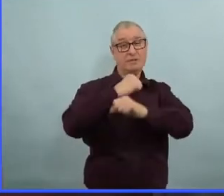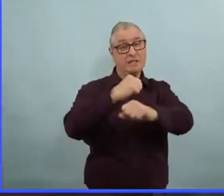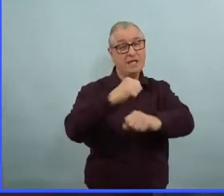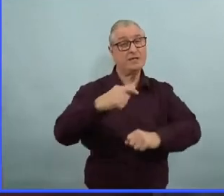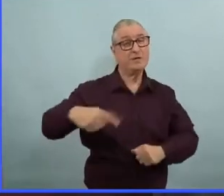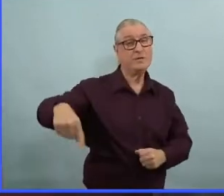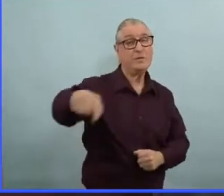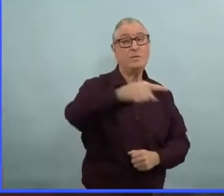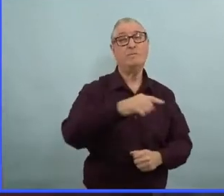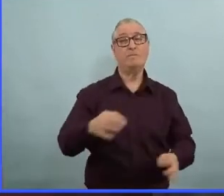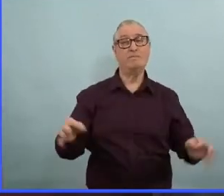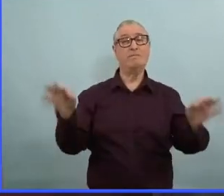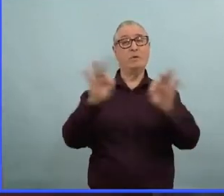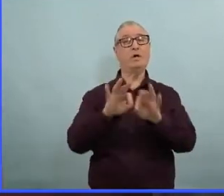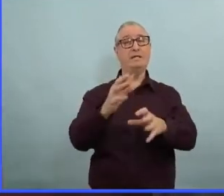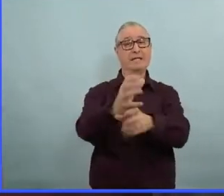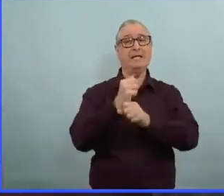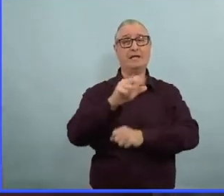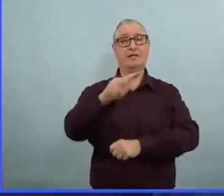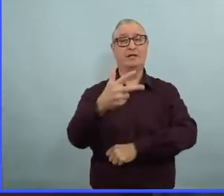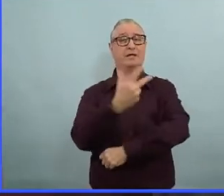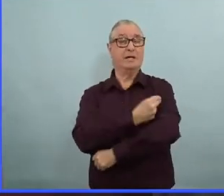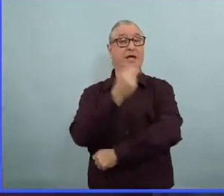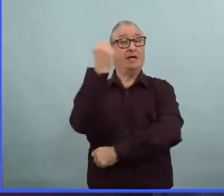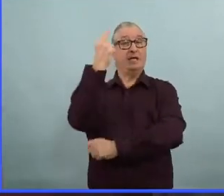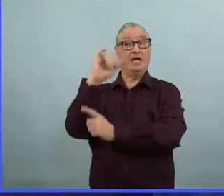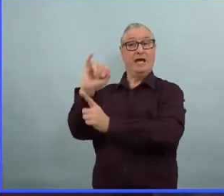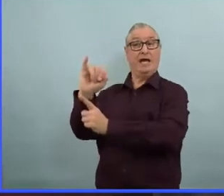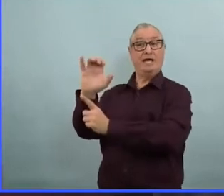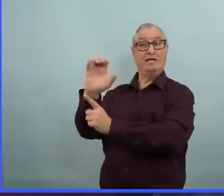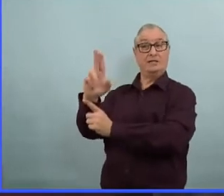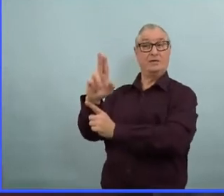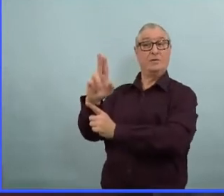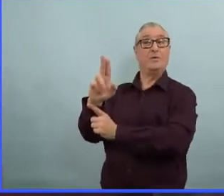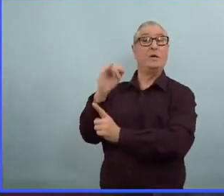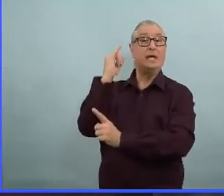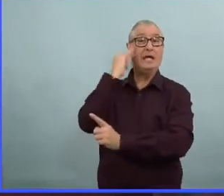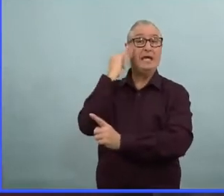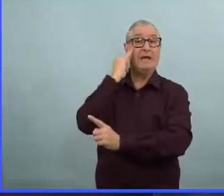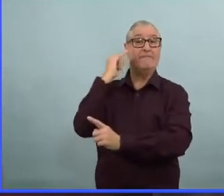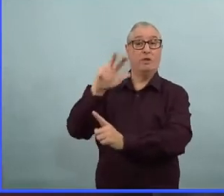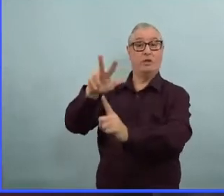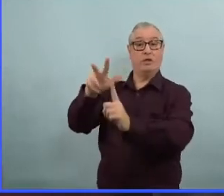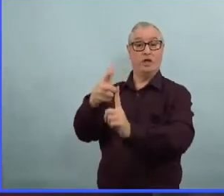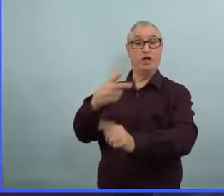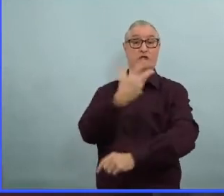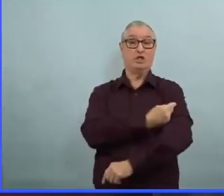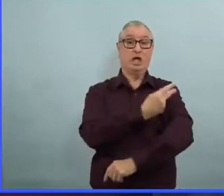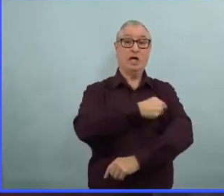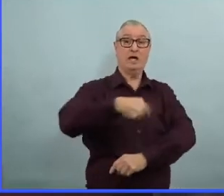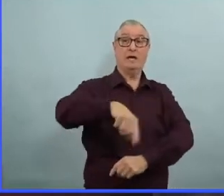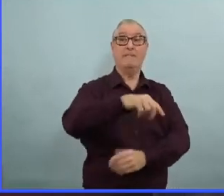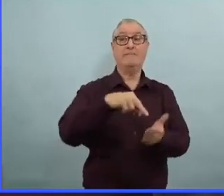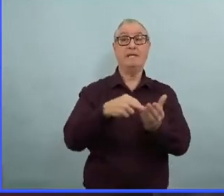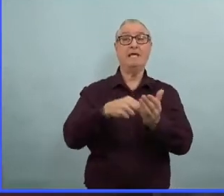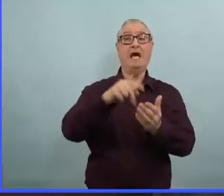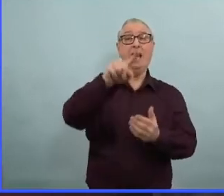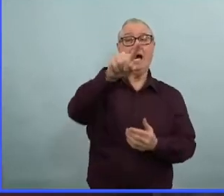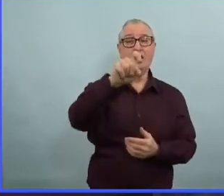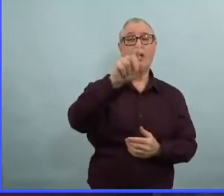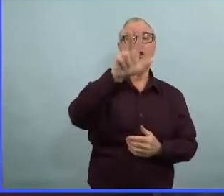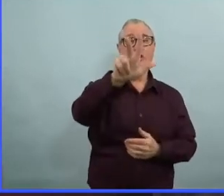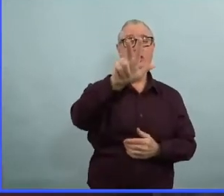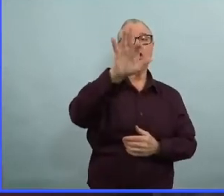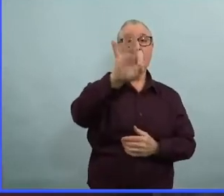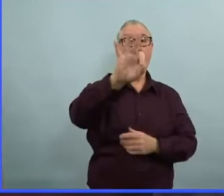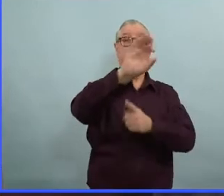risque d'un facteur de 139 fois par rapport aux personnes qui ne sont pas vaccinées. Je veux remercier tous les Manitobains